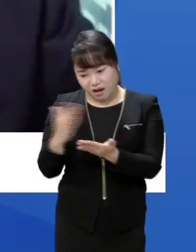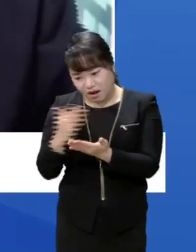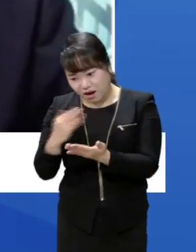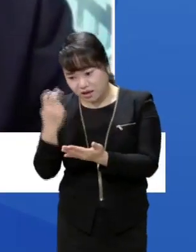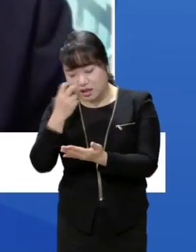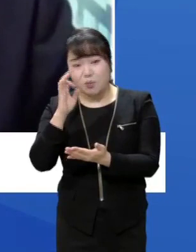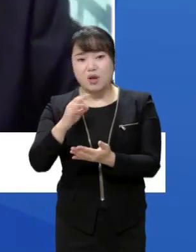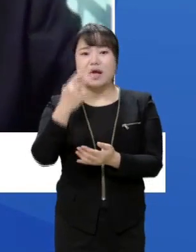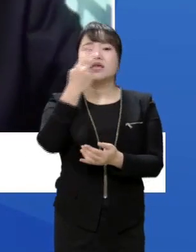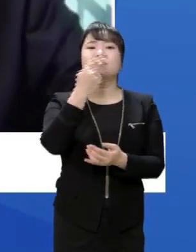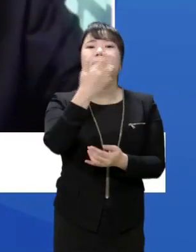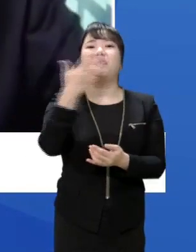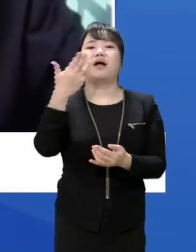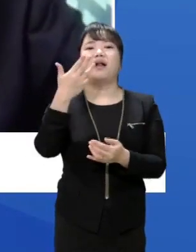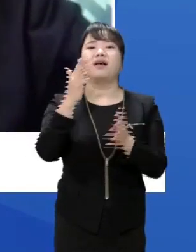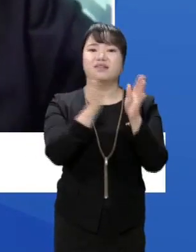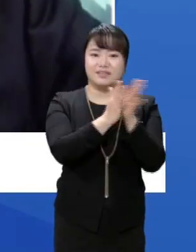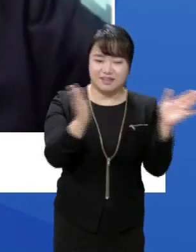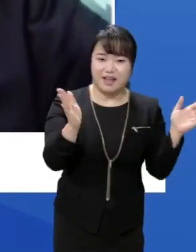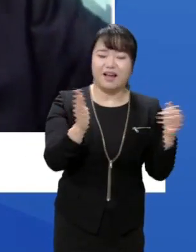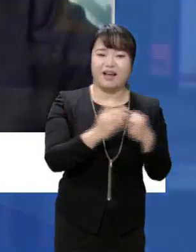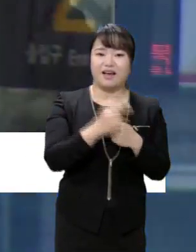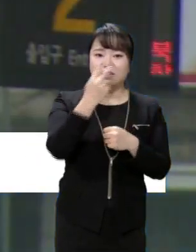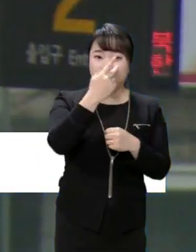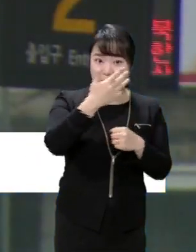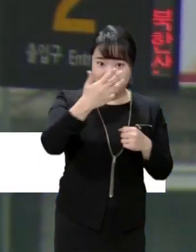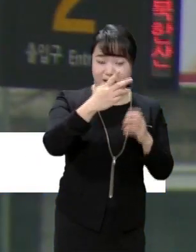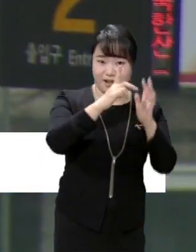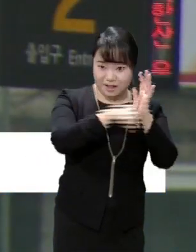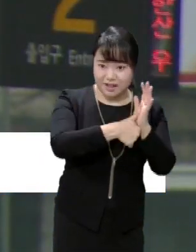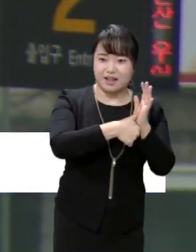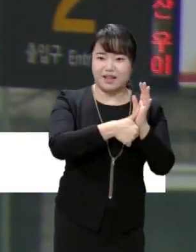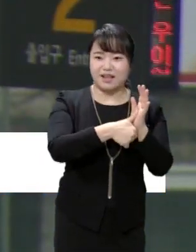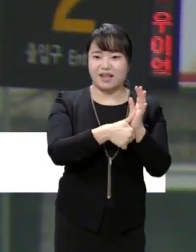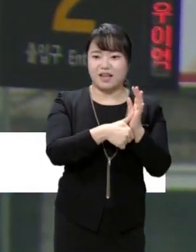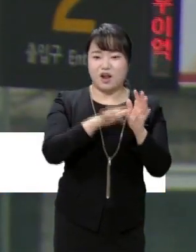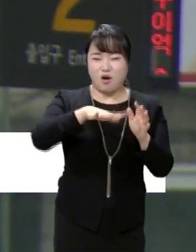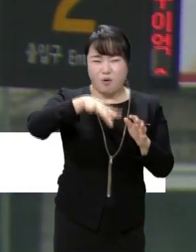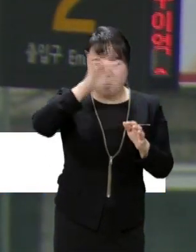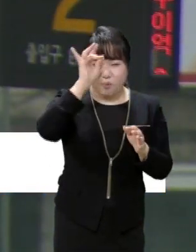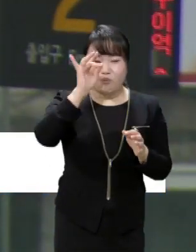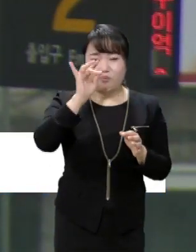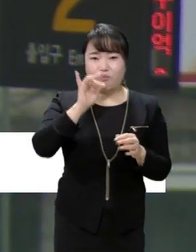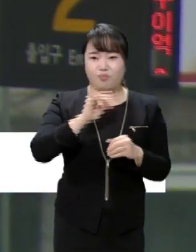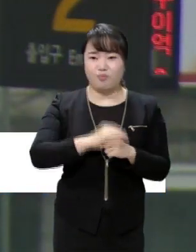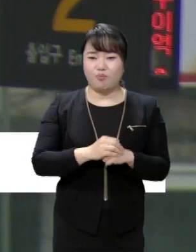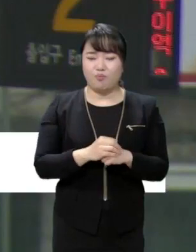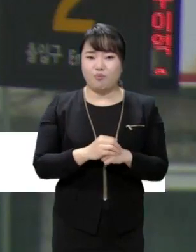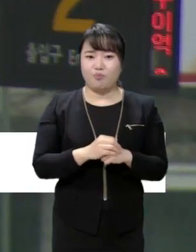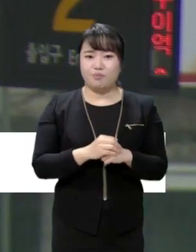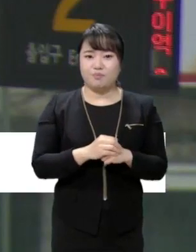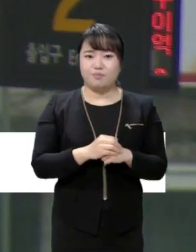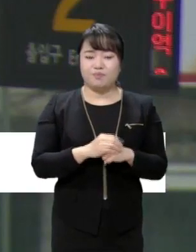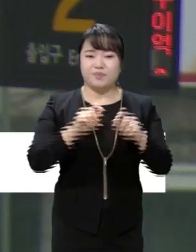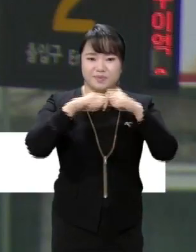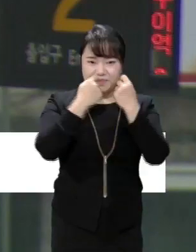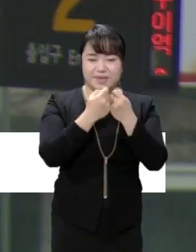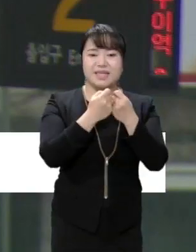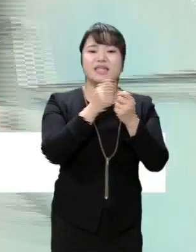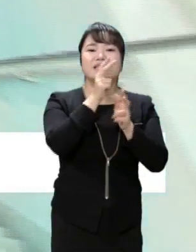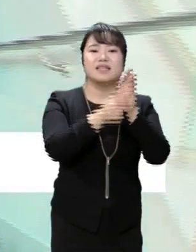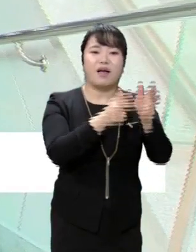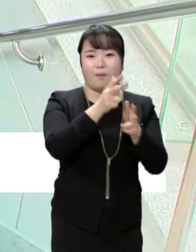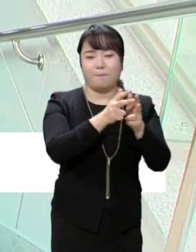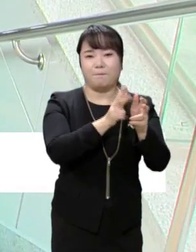그때부터 시작을 했는데 그 시점부터 처음에는 민자사업으로 시작을